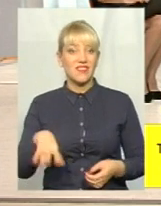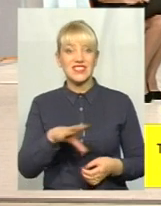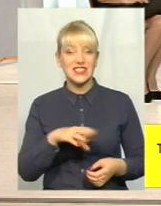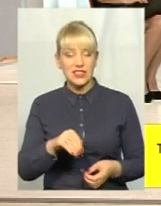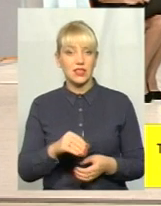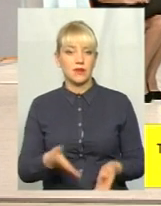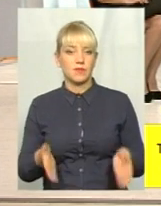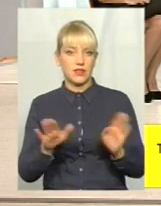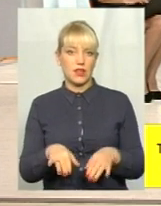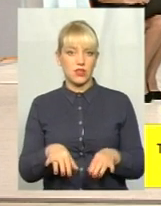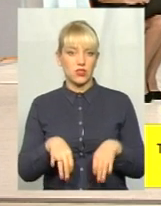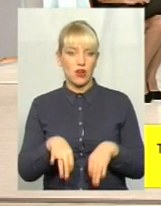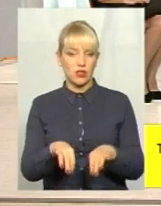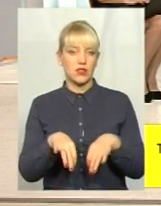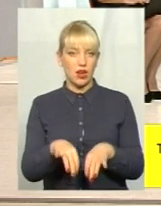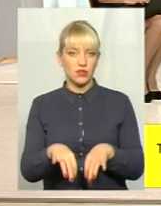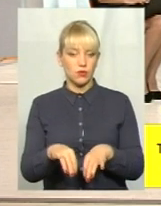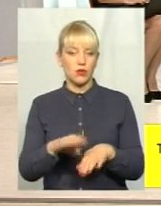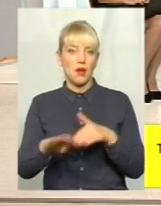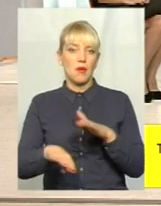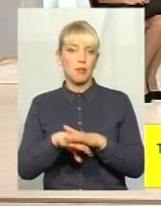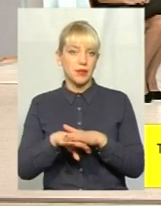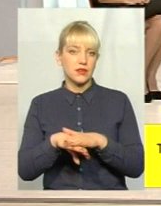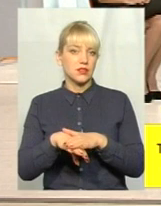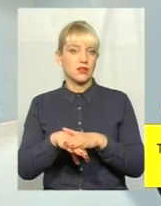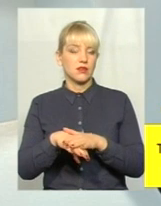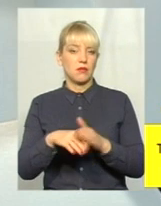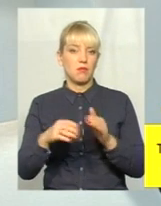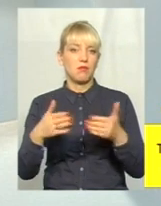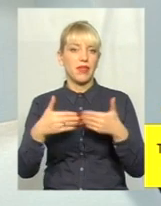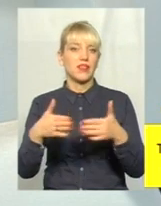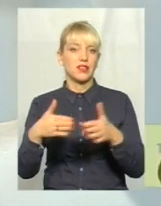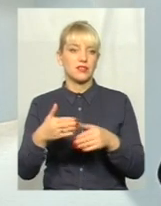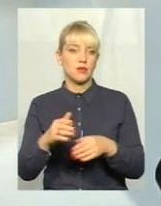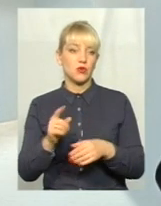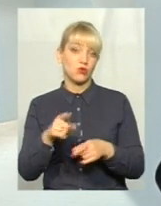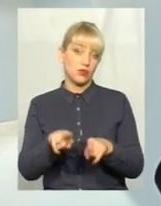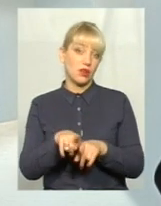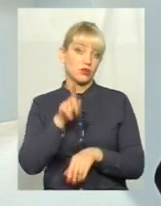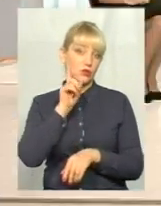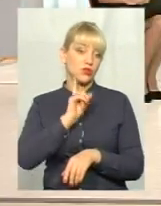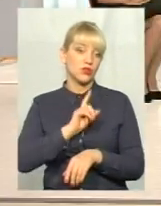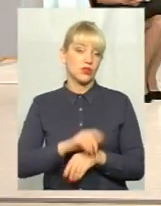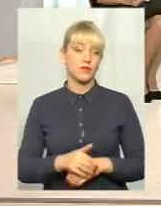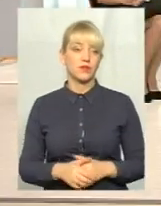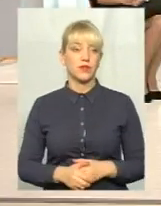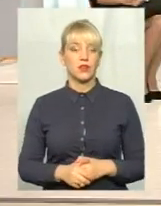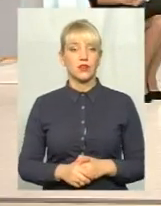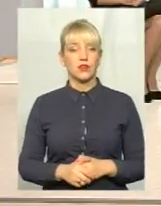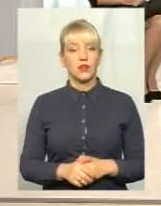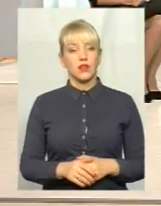залишають транспортні засоби під під'їздами. Тому що так вручніше? Так, вручніше. То все ж таки ми